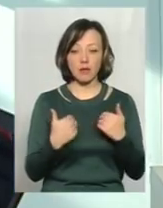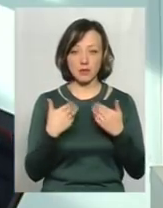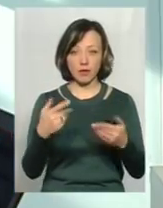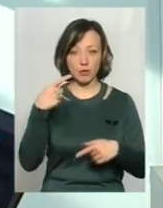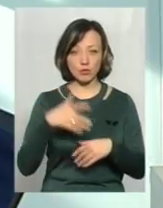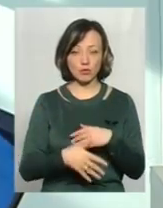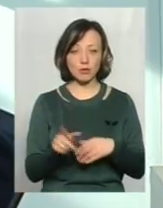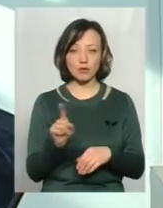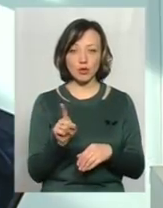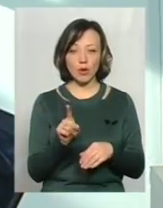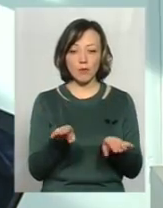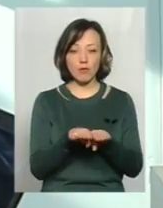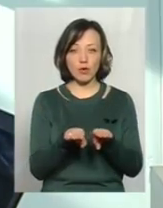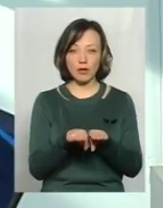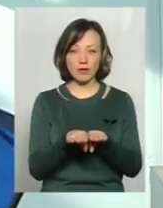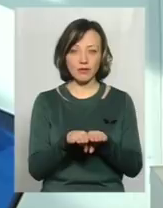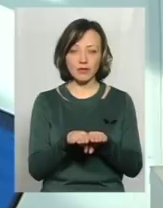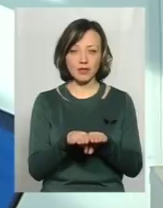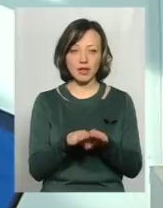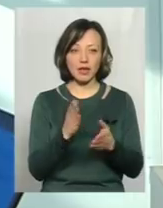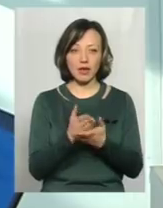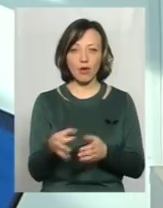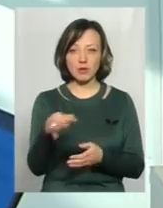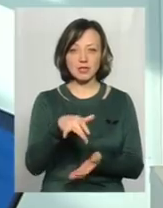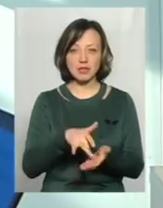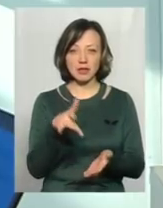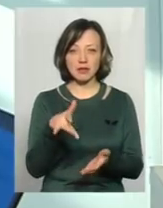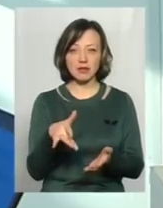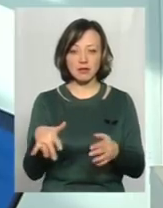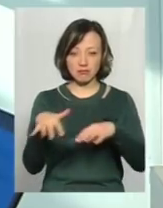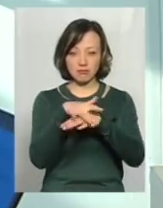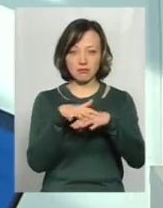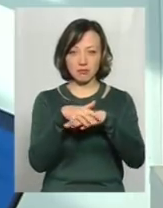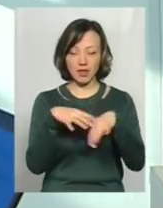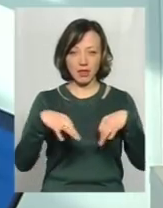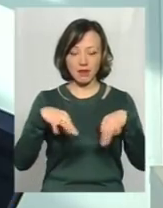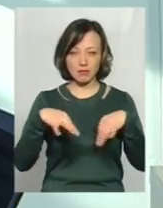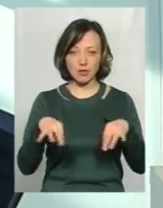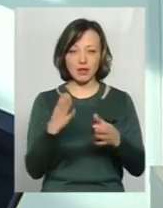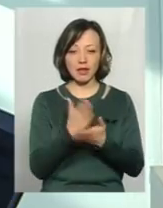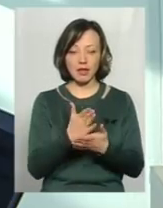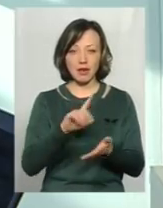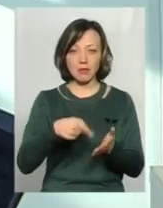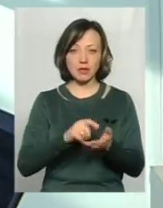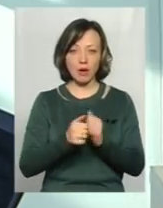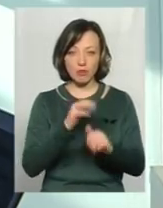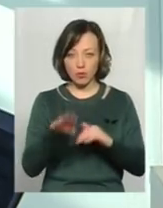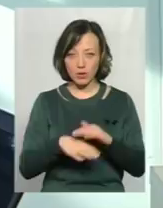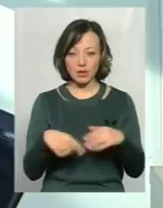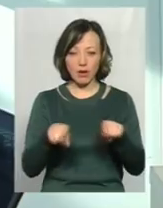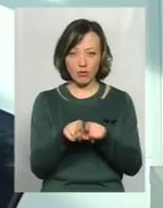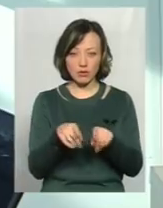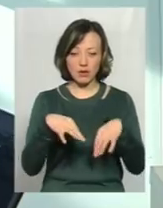розуміємо, що порівнювати. Тут є обласний центр, де саме велике накопичення транспортних Є ж місто Кам'янець-Подільський, також там велике